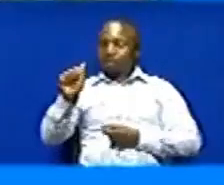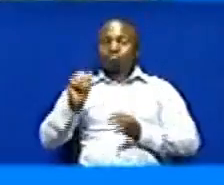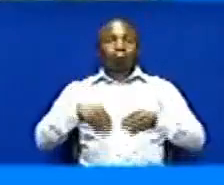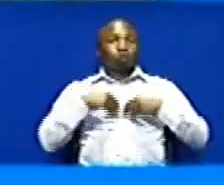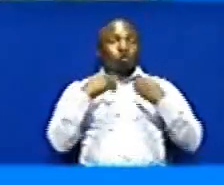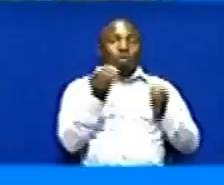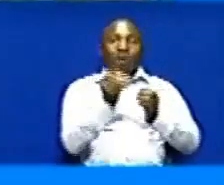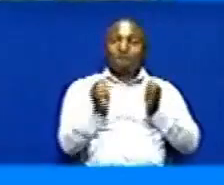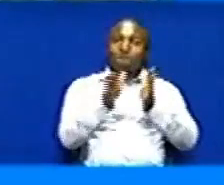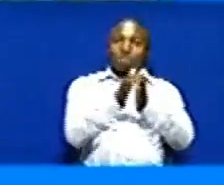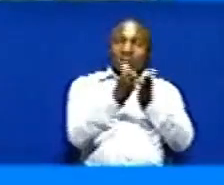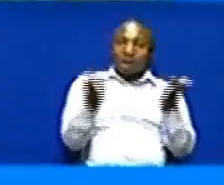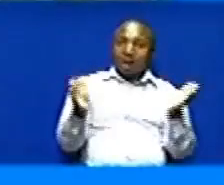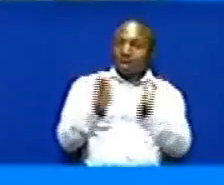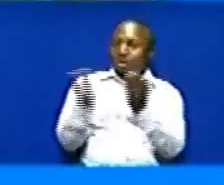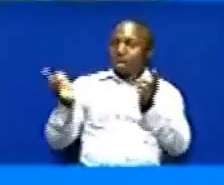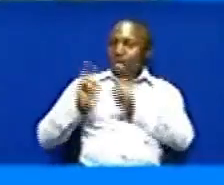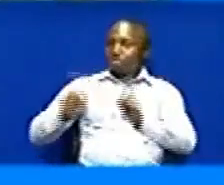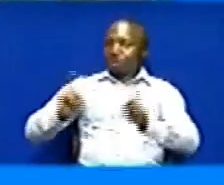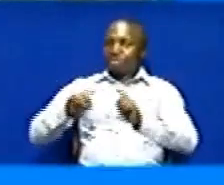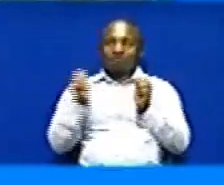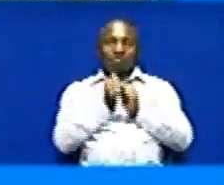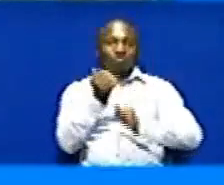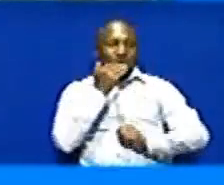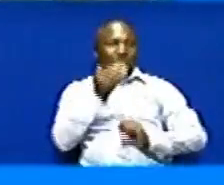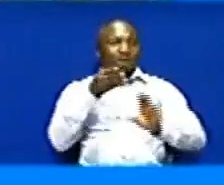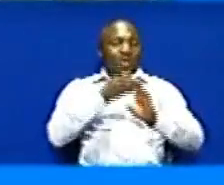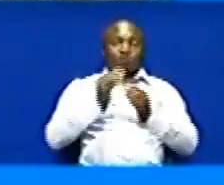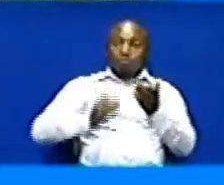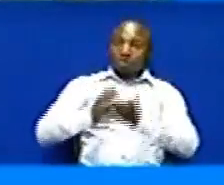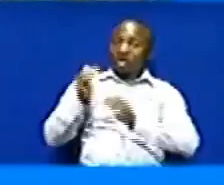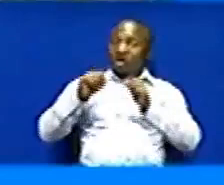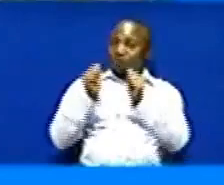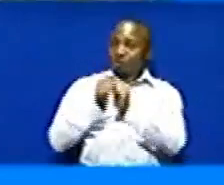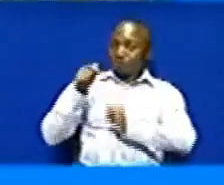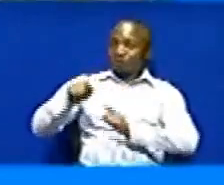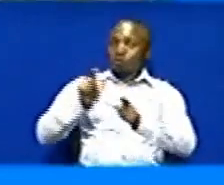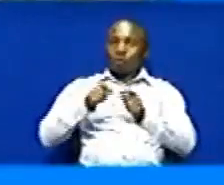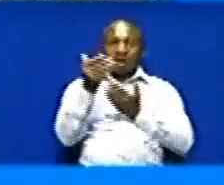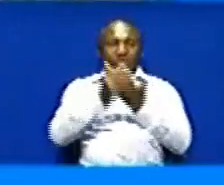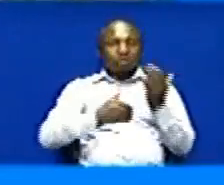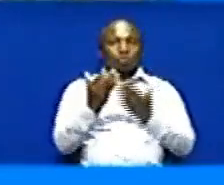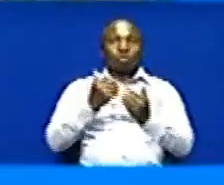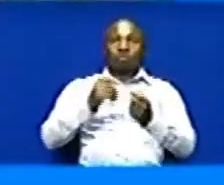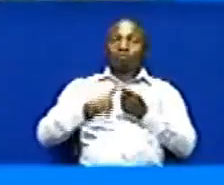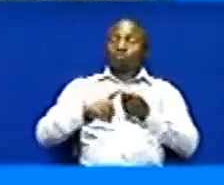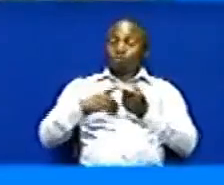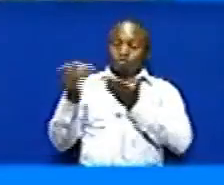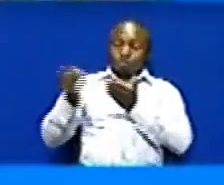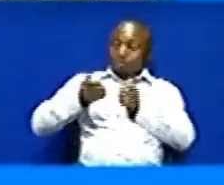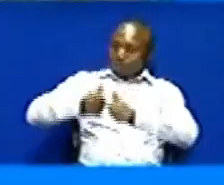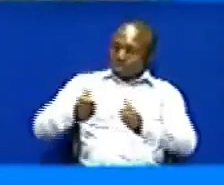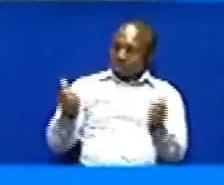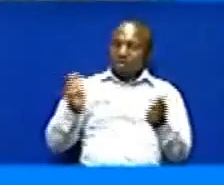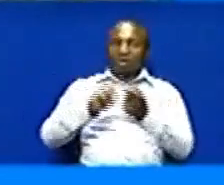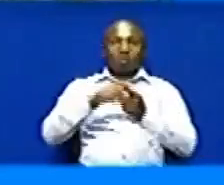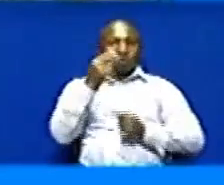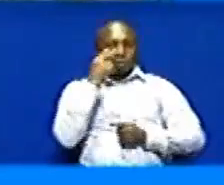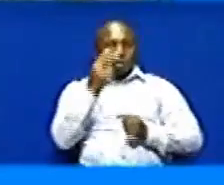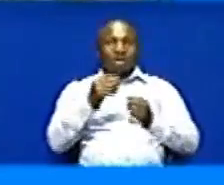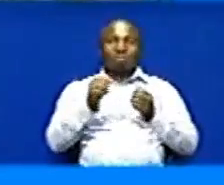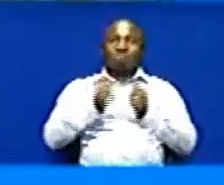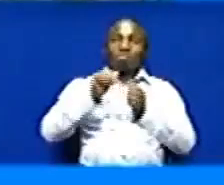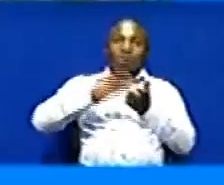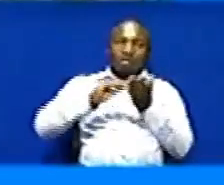matala mbalimbali kwenye zimbo viyabari Ili kipitia vyombo hizo bati wananyiti Wawezi kukisomea wa wenyewe Na kuona kuamba ni